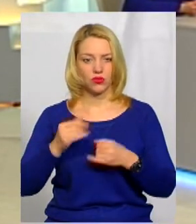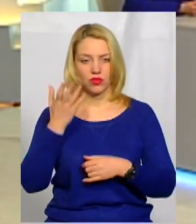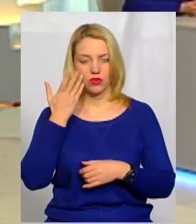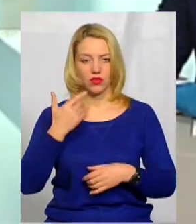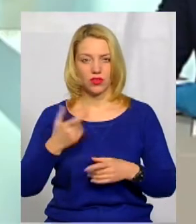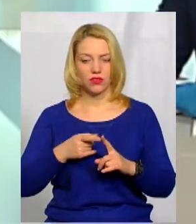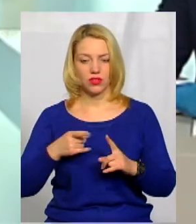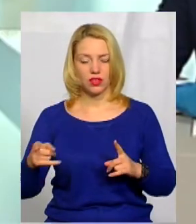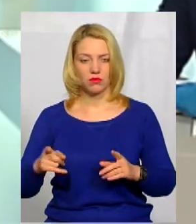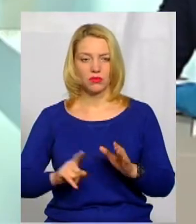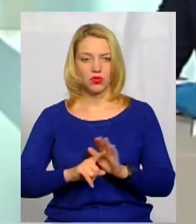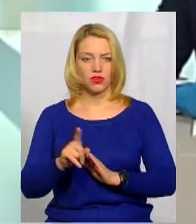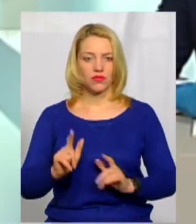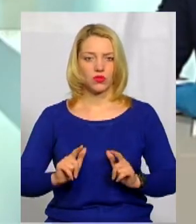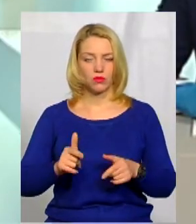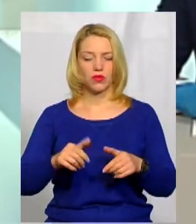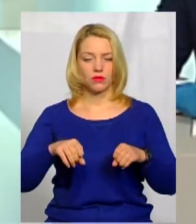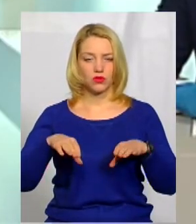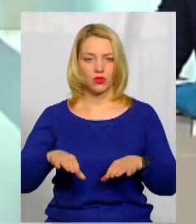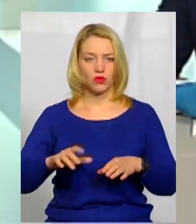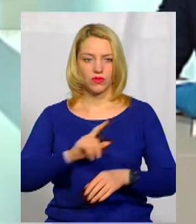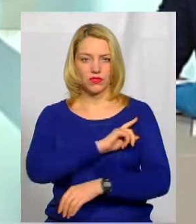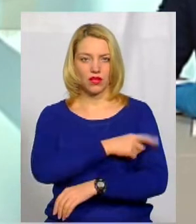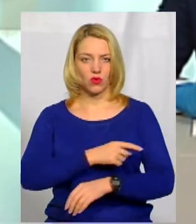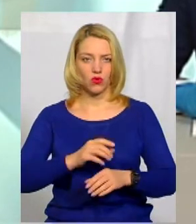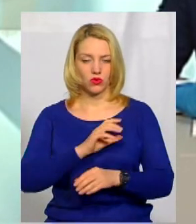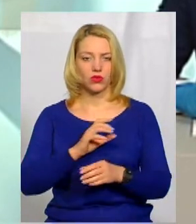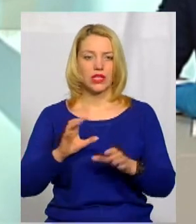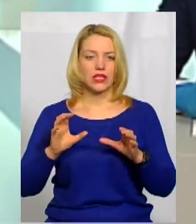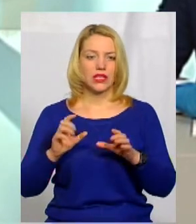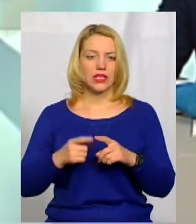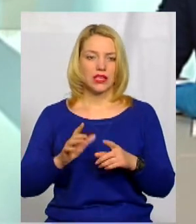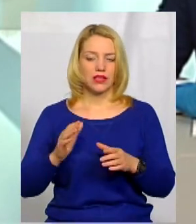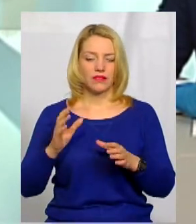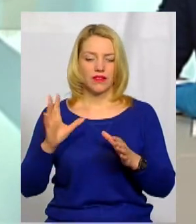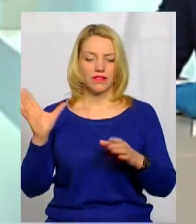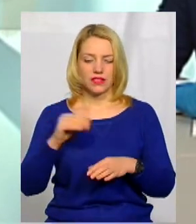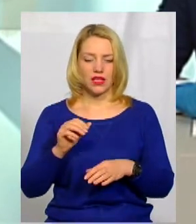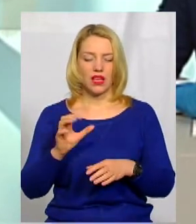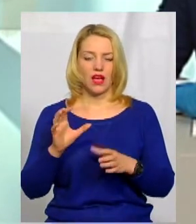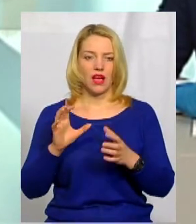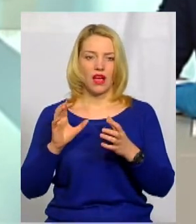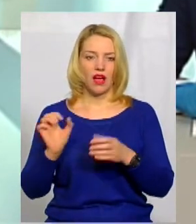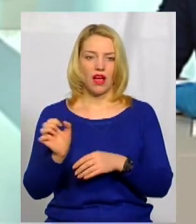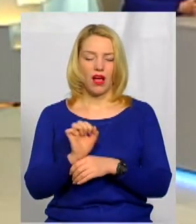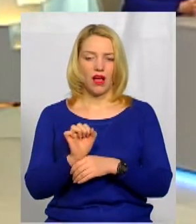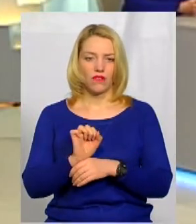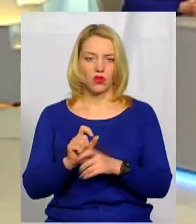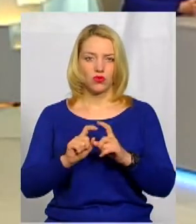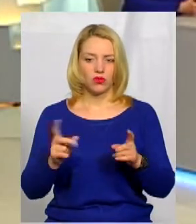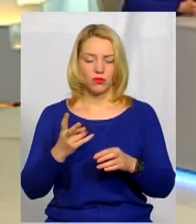термін вийшла ця постанова, вже вступила в законну силу. Всі автошколи мають фіксувати відвідування, оцінки